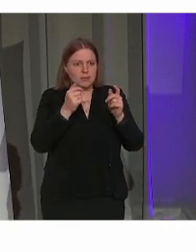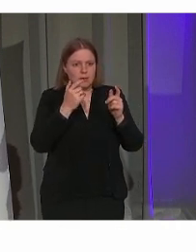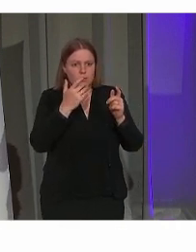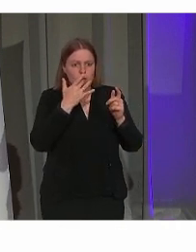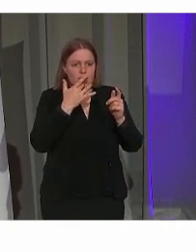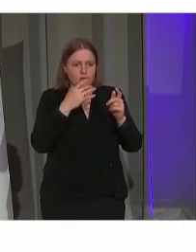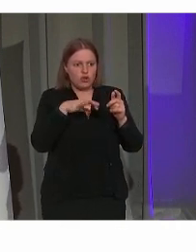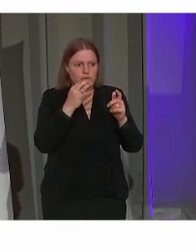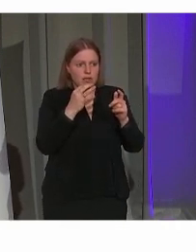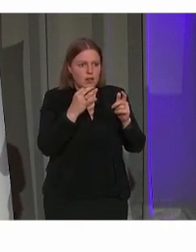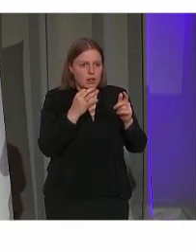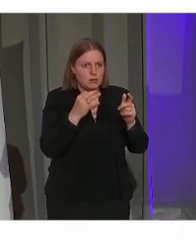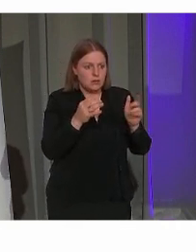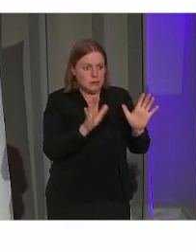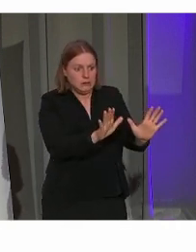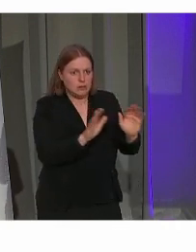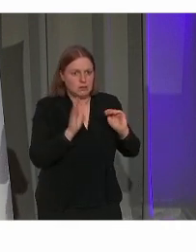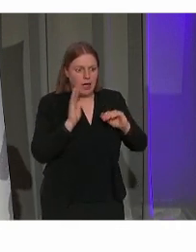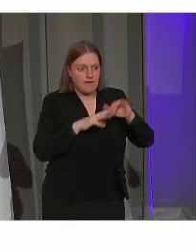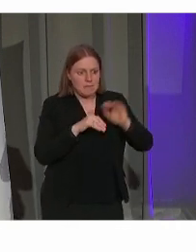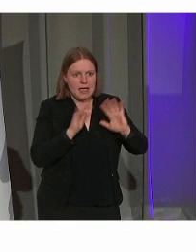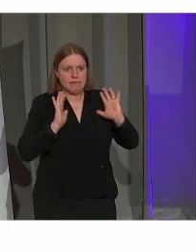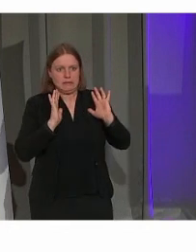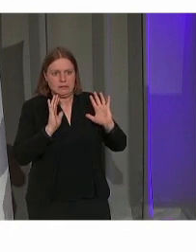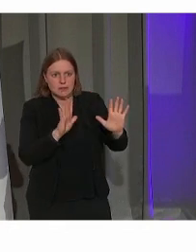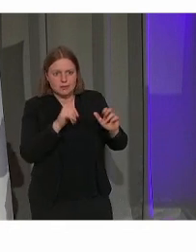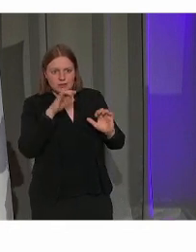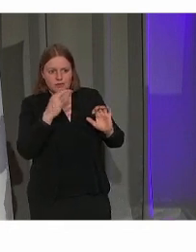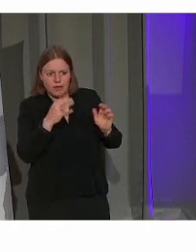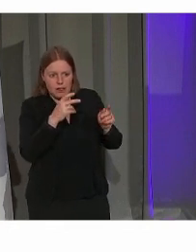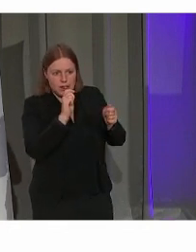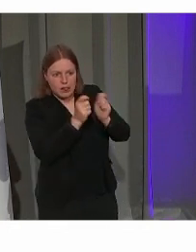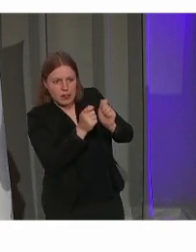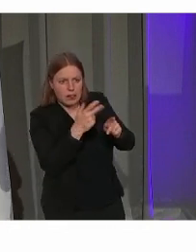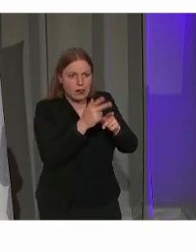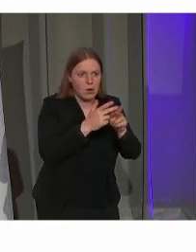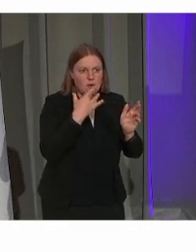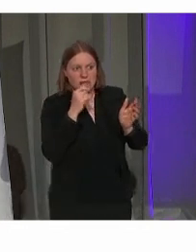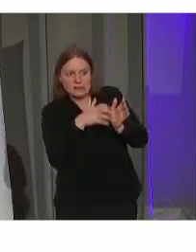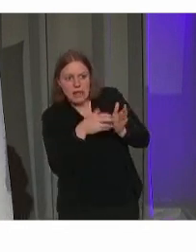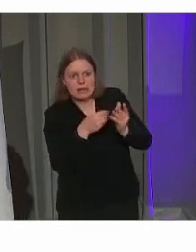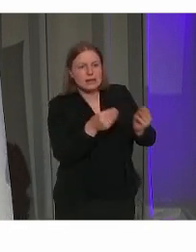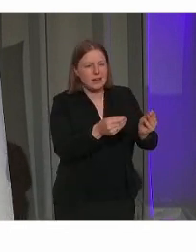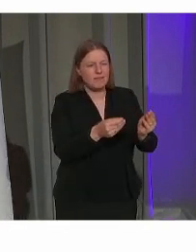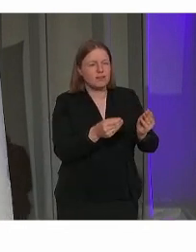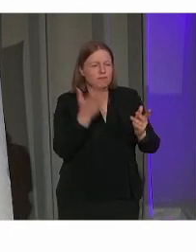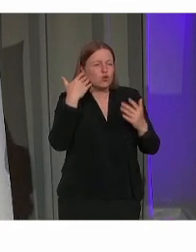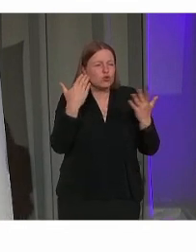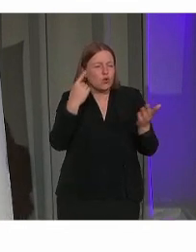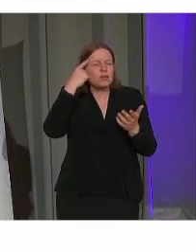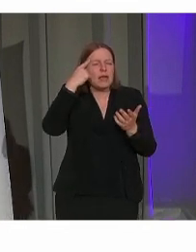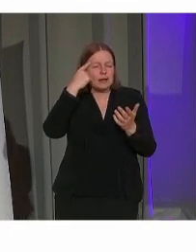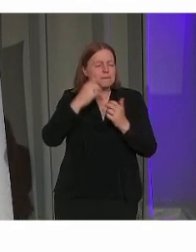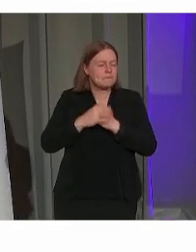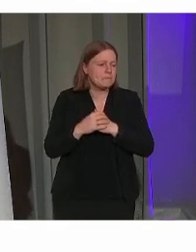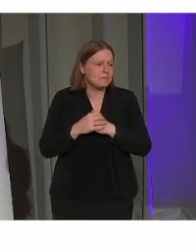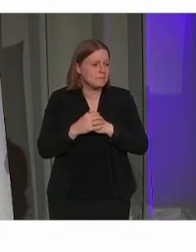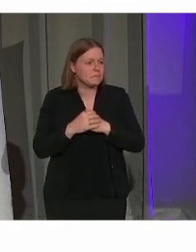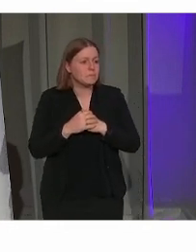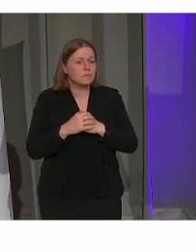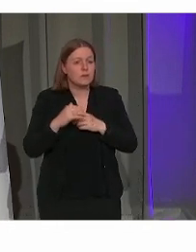gaat zetten. We gaan dat wetenschappelijk benaderen. Maar we gaan er vervolgens ook niet te veel mee doen, want dan beschadigen we het opnieuw. Dat is dan